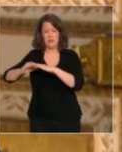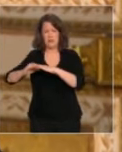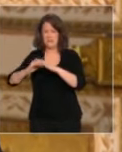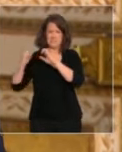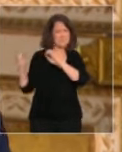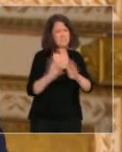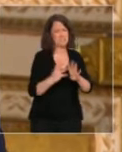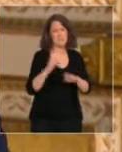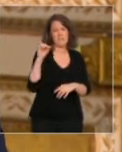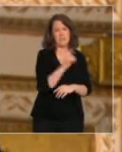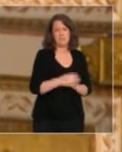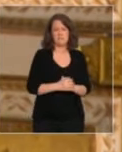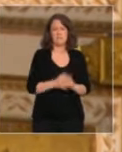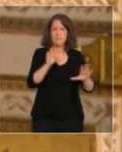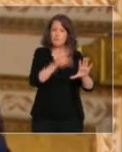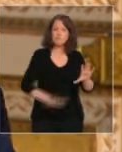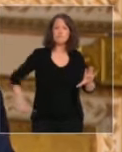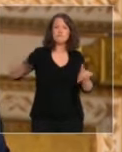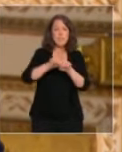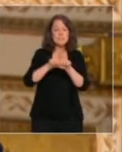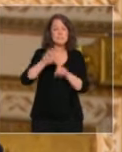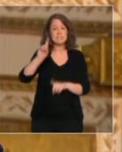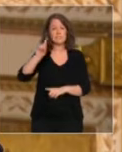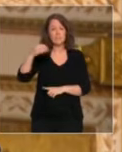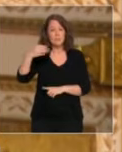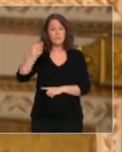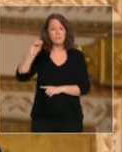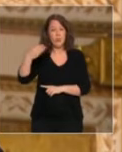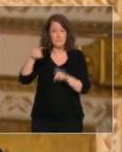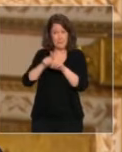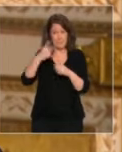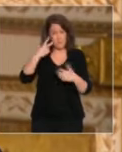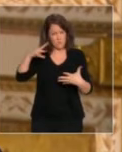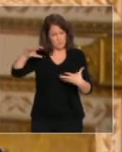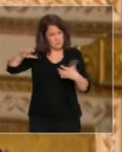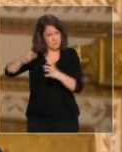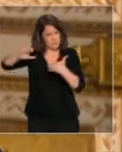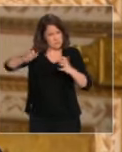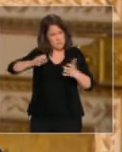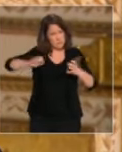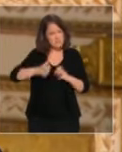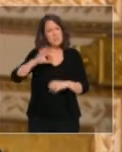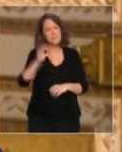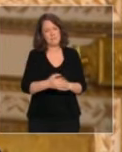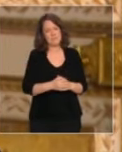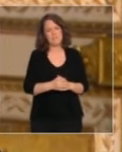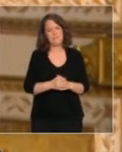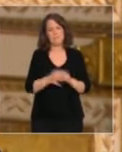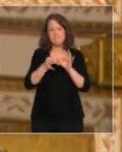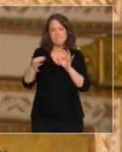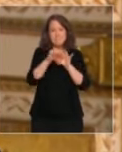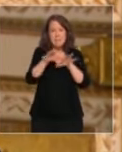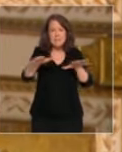Partout, en Hexagone, comme dans les Outre-mer, le système est sous tension et l'épidémie n'est pas encore